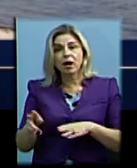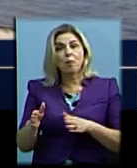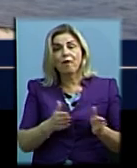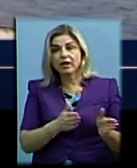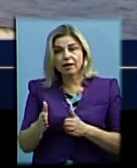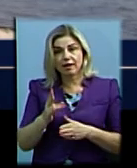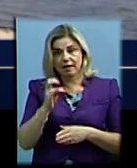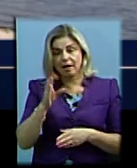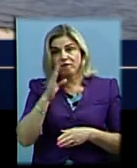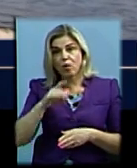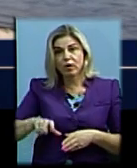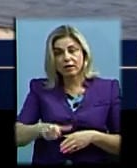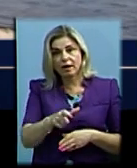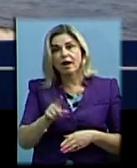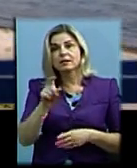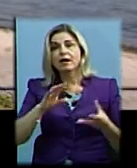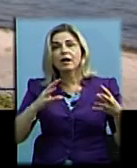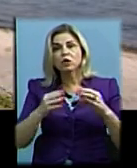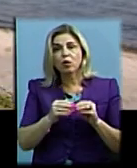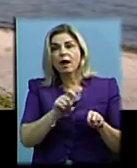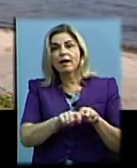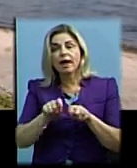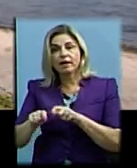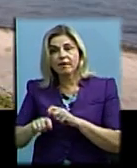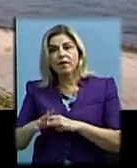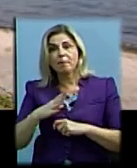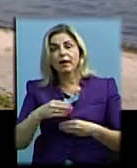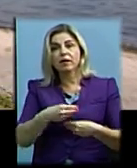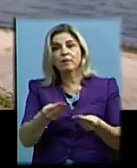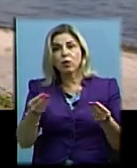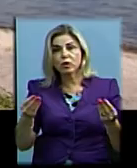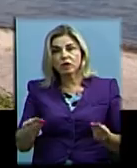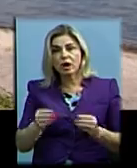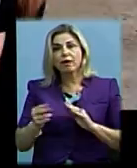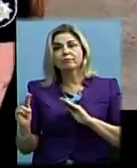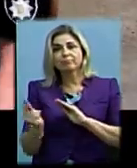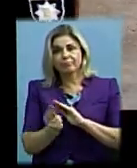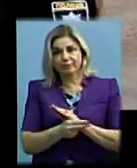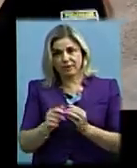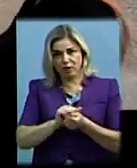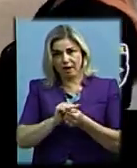на воді. За результатами рейдів було вручено агітаційні листівки.